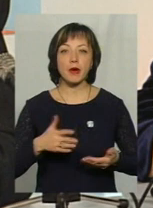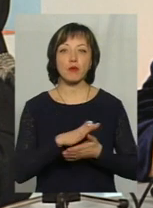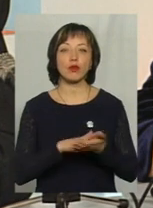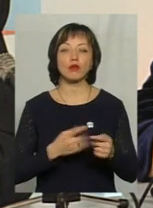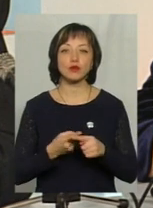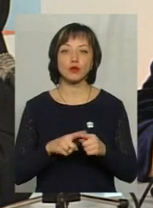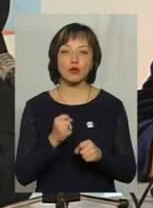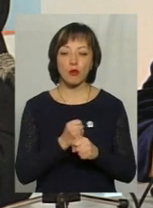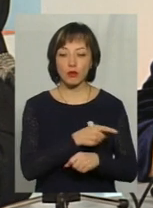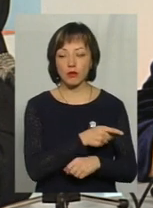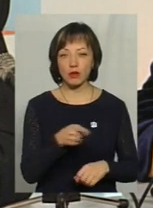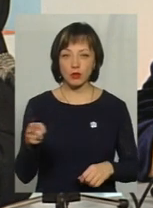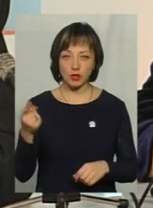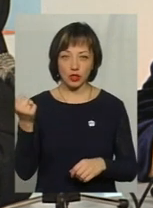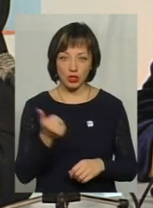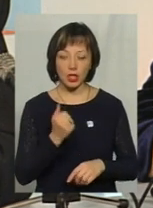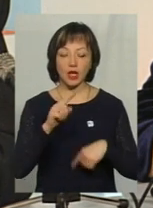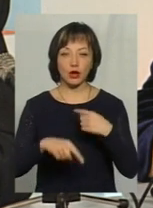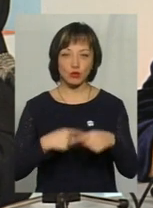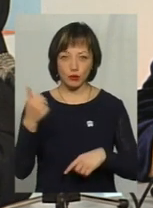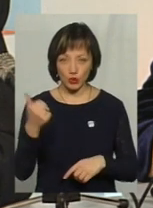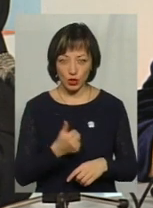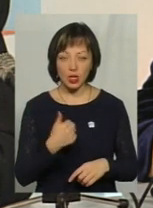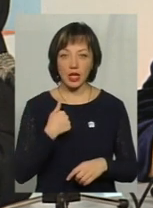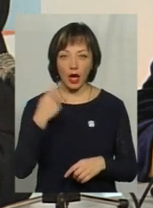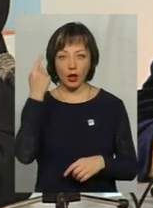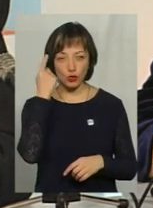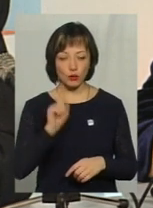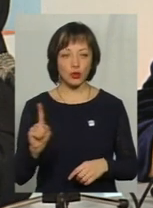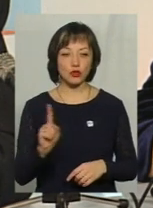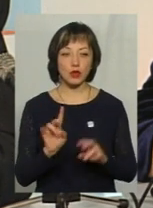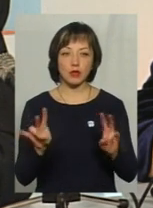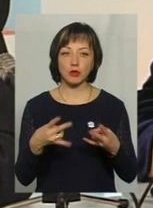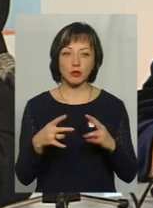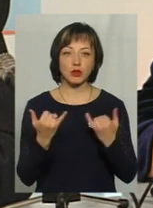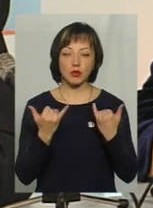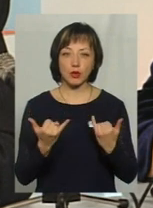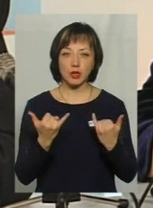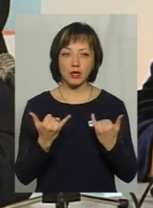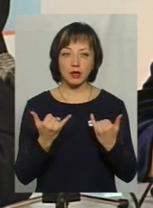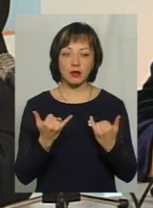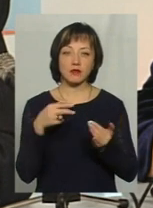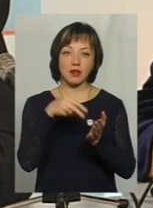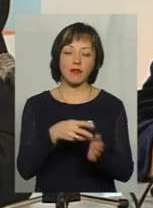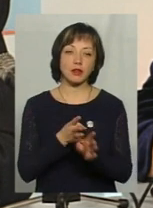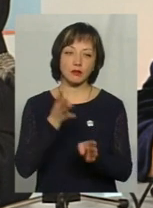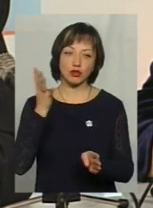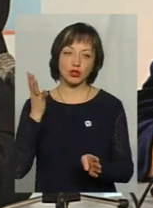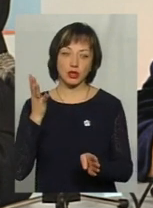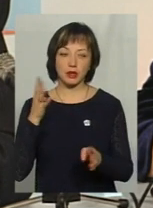цю роботу на протязі цього тижня і наступного. Я думаю, що не потрібно сьогодні вставати в черги